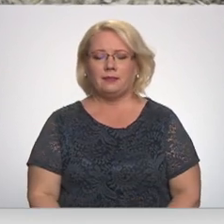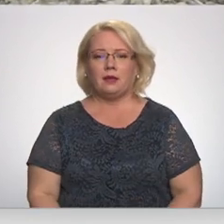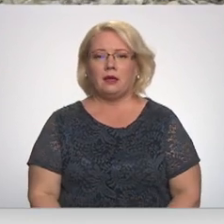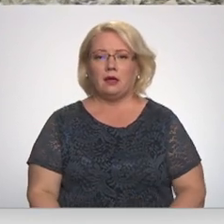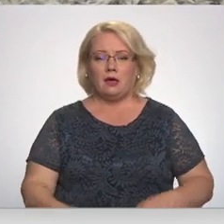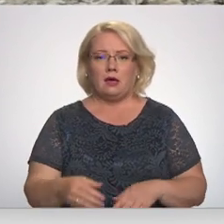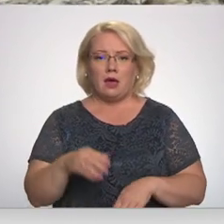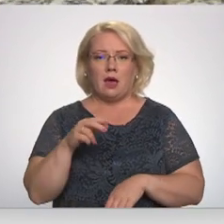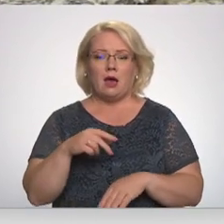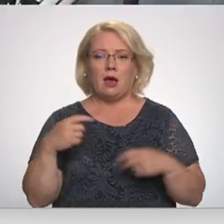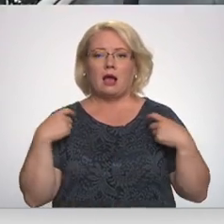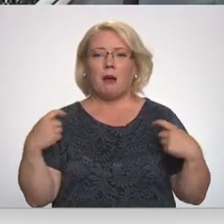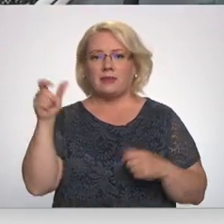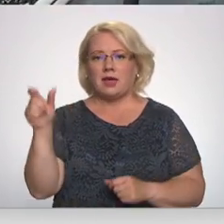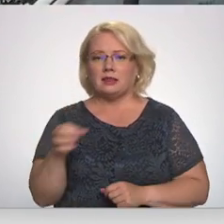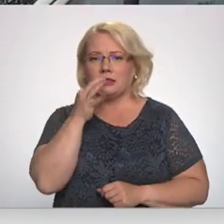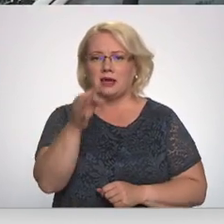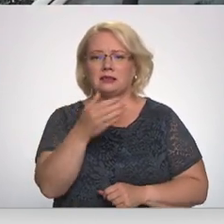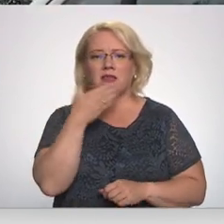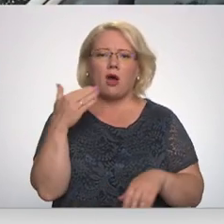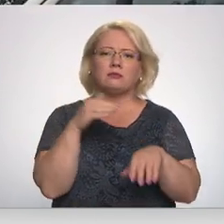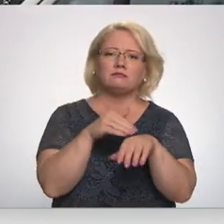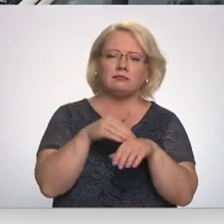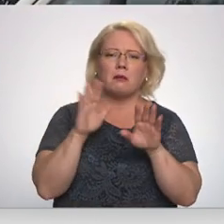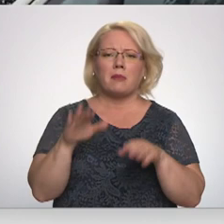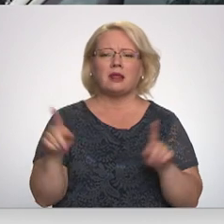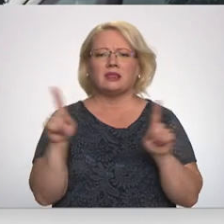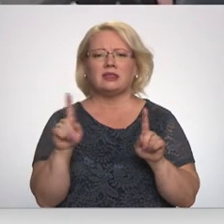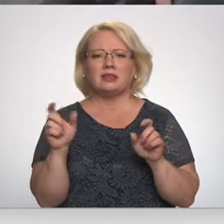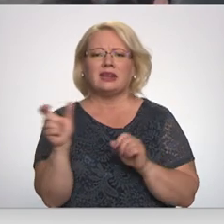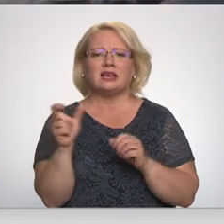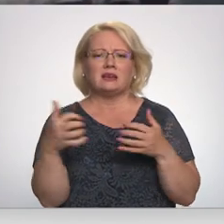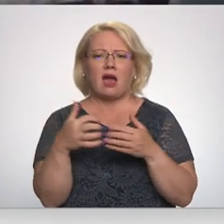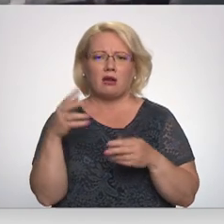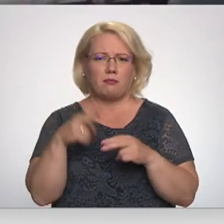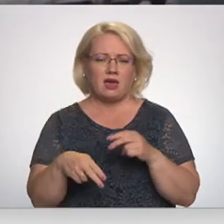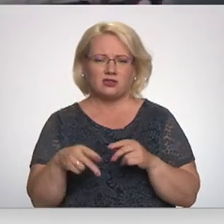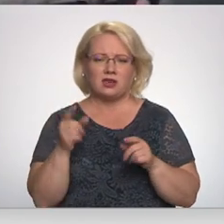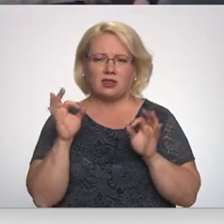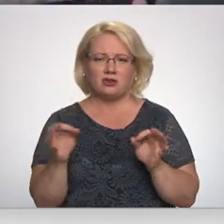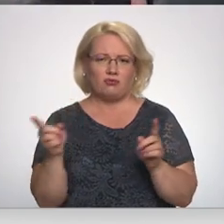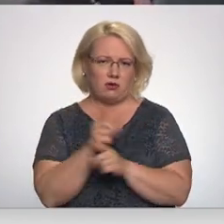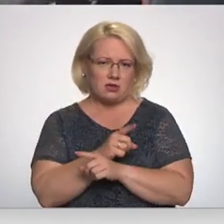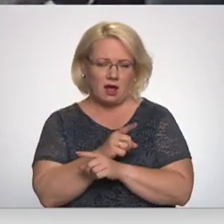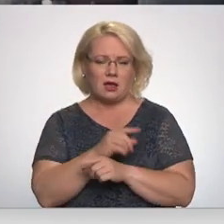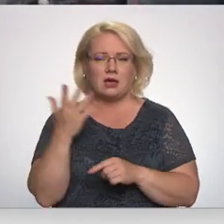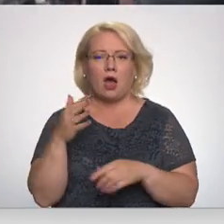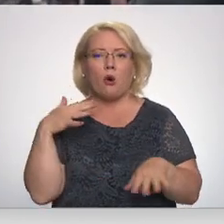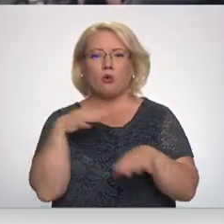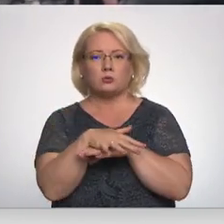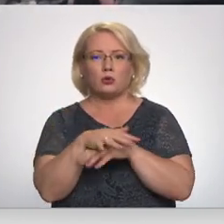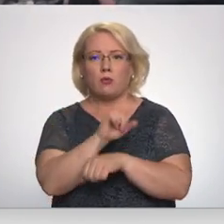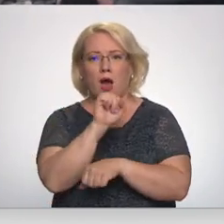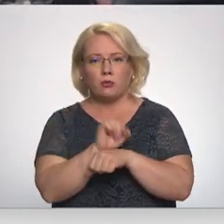Kapteinis norādīja, ka nav signālu par drīzu karadarbības izbēkšanu tieši pretēji. Pat, ja tālāk uzbrukumi tiktu apturēti,